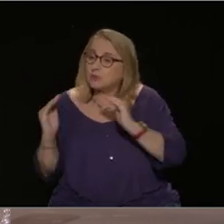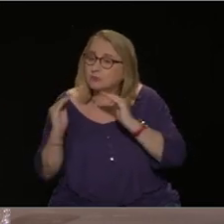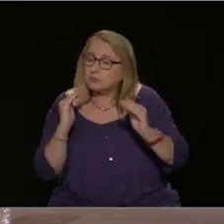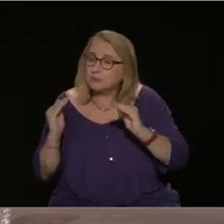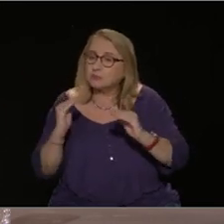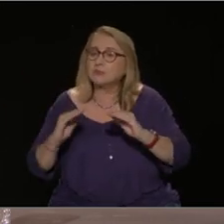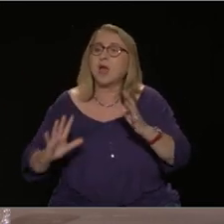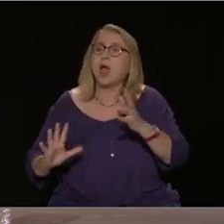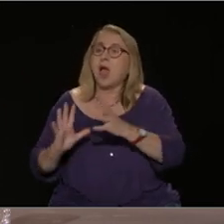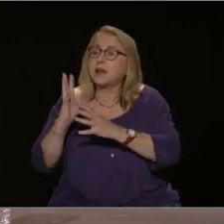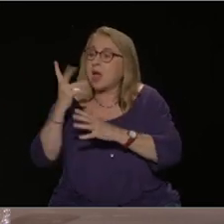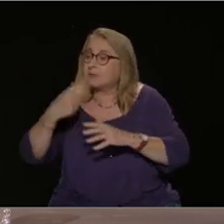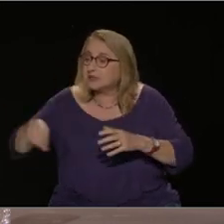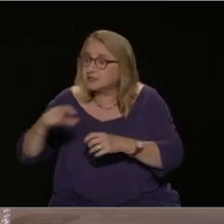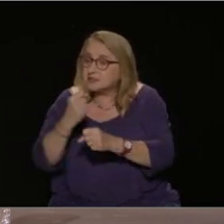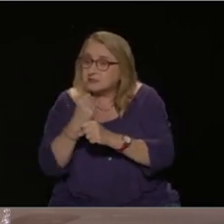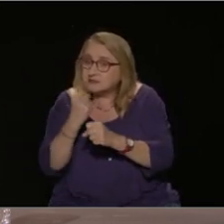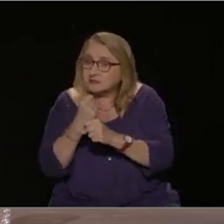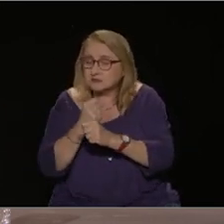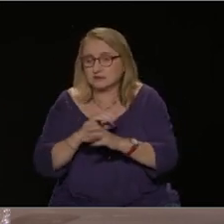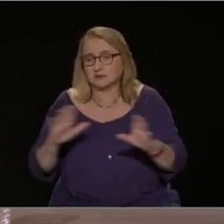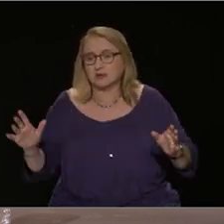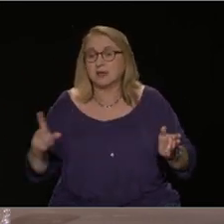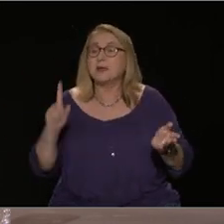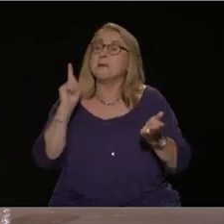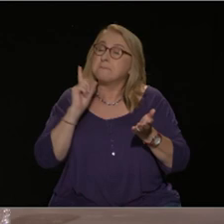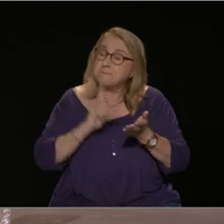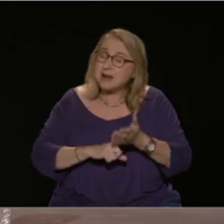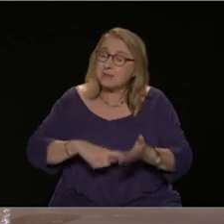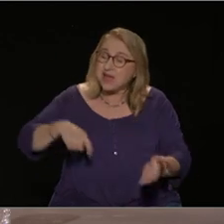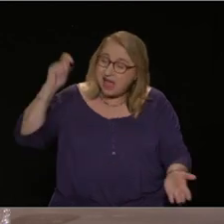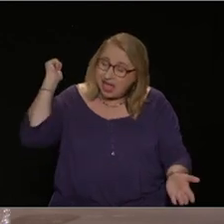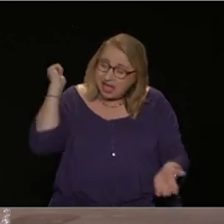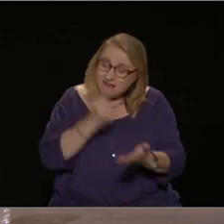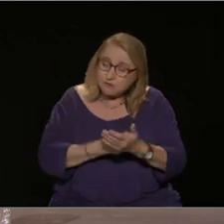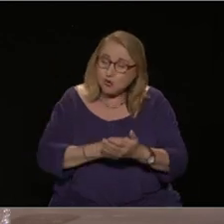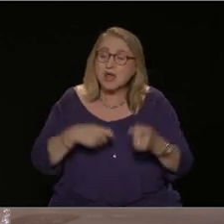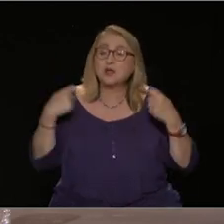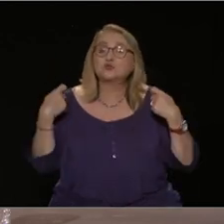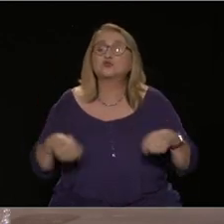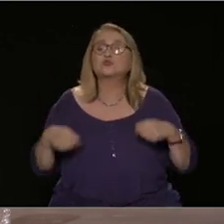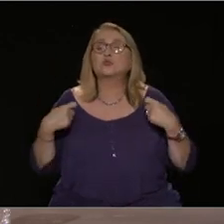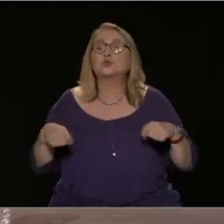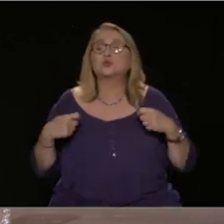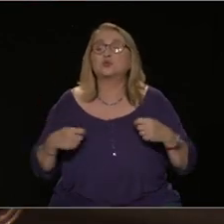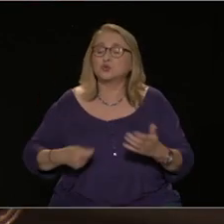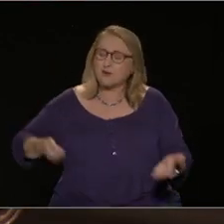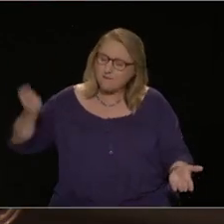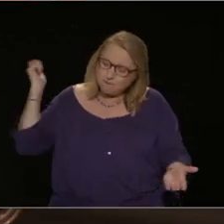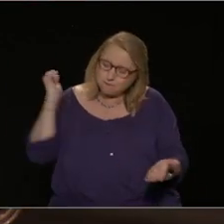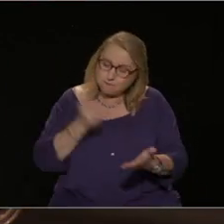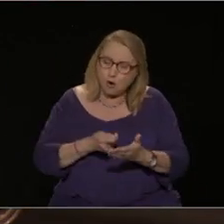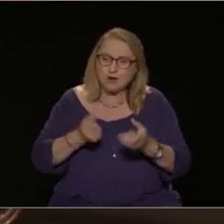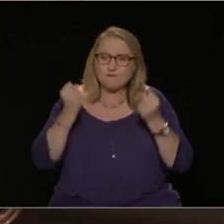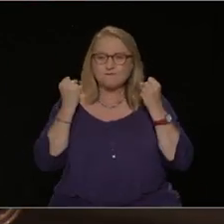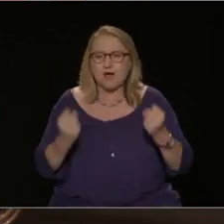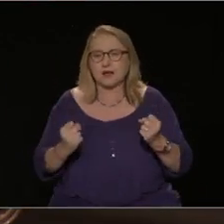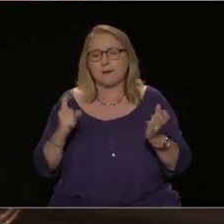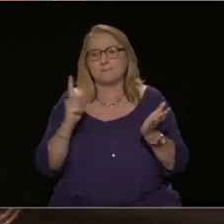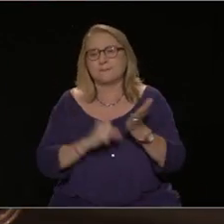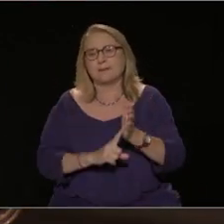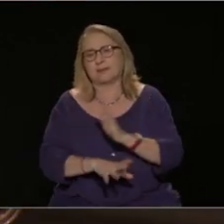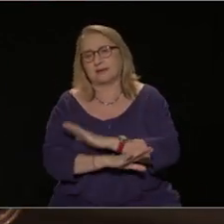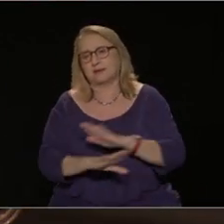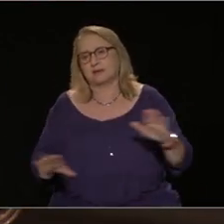μια βαριά φορολογία στο κεφάλαιο και τους πλούσιους. Είναι αδιέξοδο και εξευτελιστικό